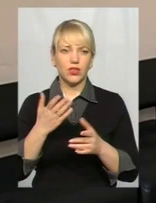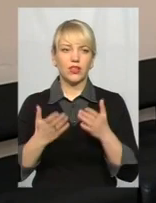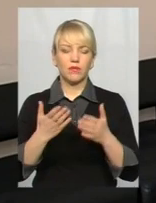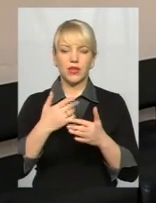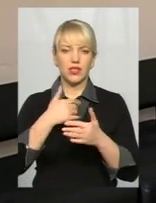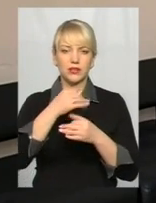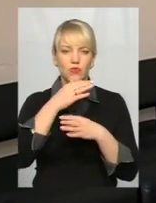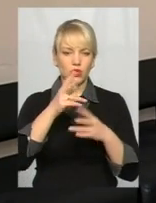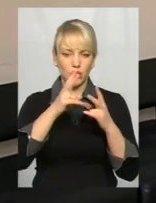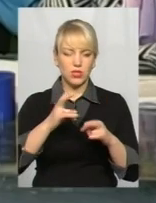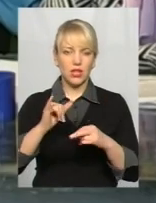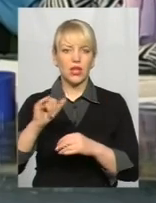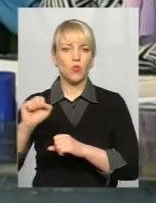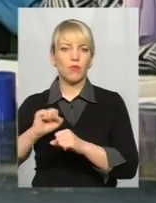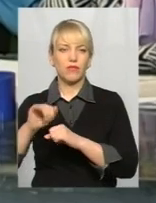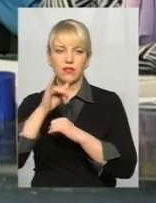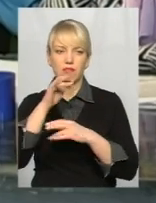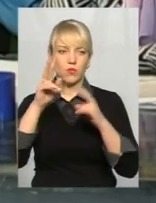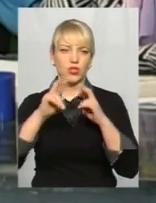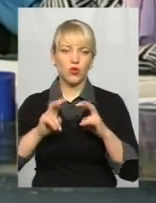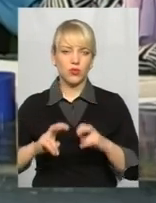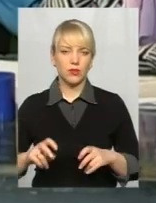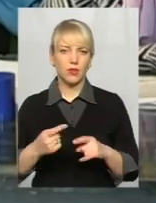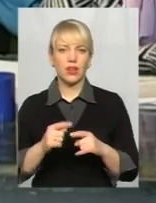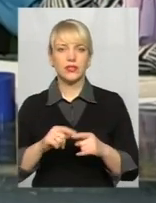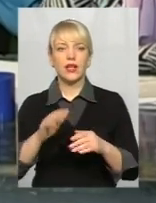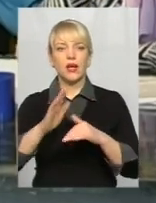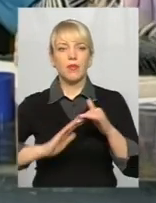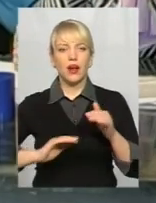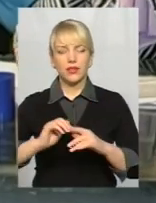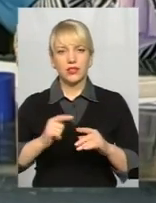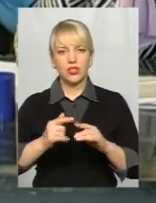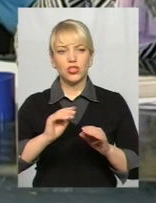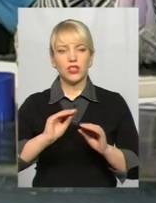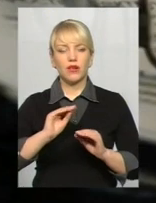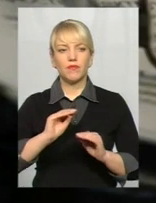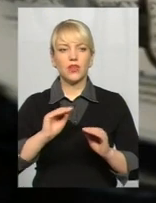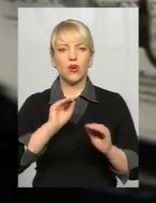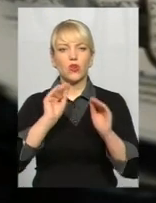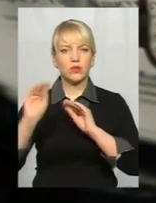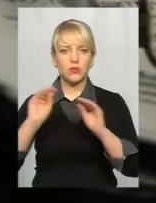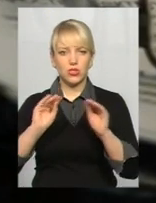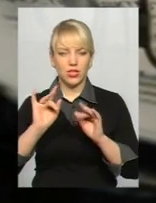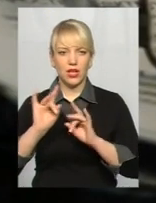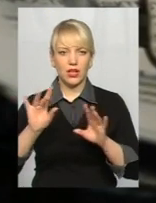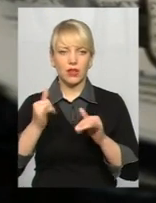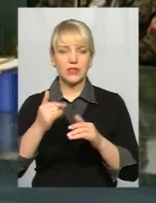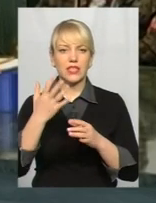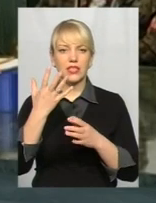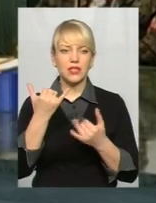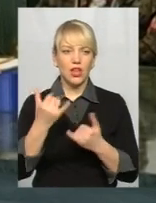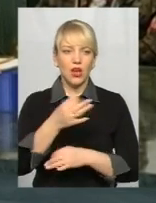розібратися, управління не може розібратися. Проєкт рішення виконкому про порядок розміщення зовнішньої реклами нині на стадії публічних консультацій,